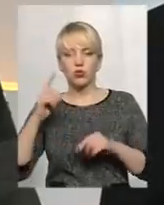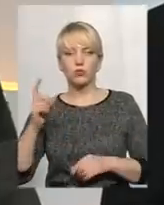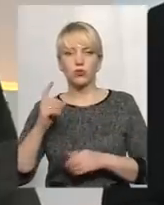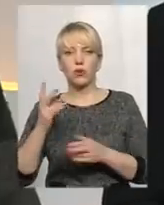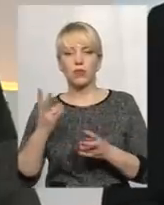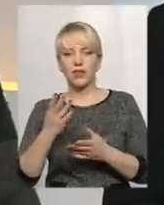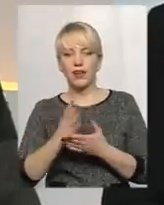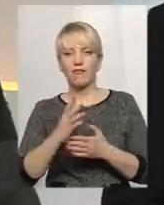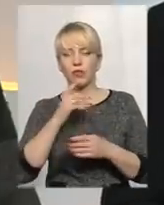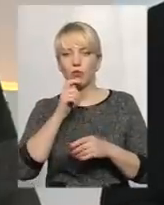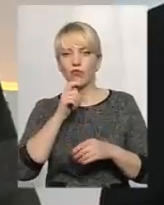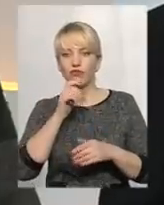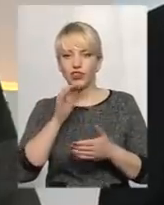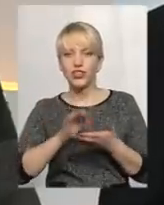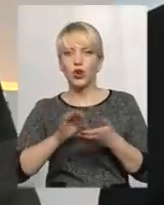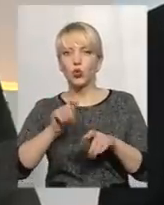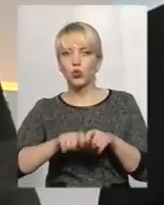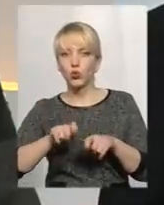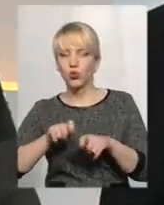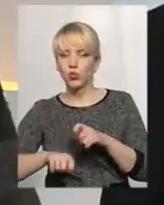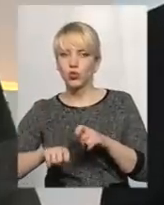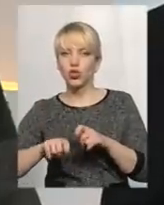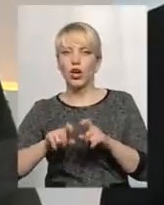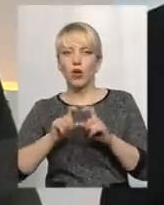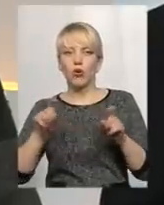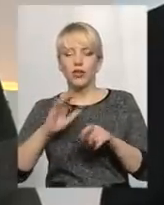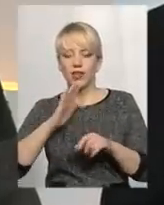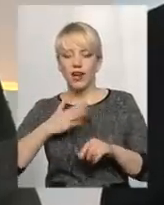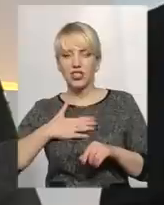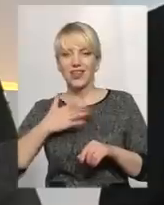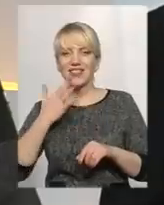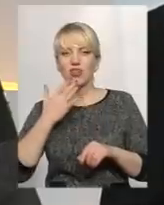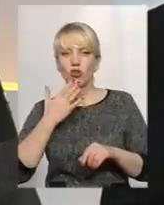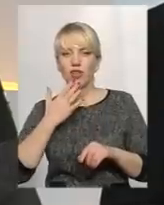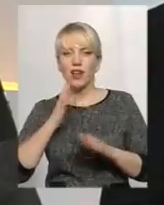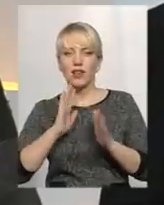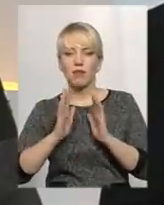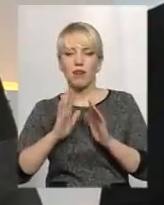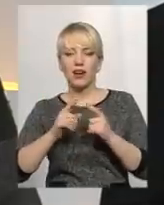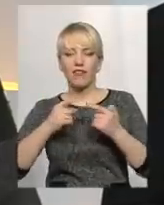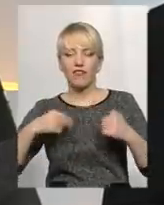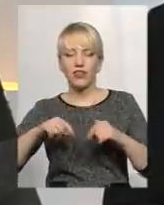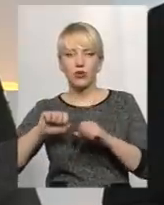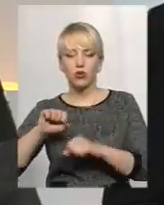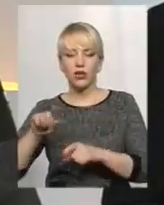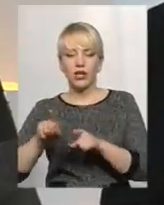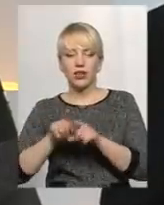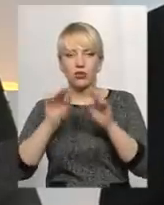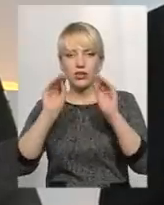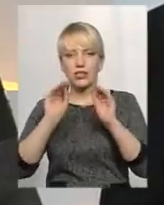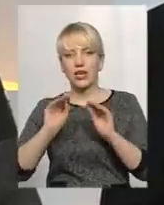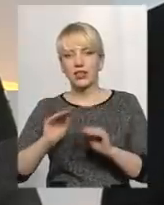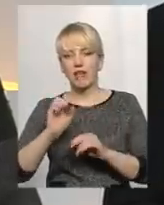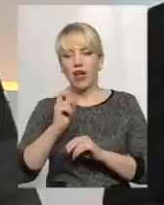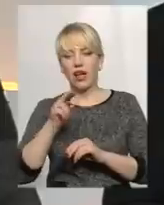відповідний контролюючий орган, наш НППР, відділ ДДО так само складав відповідні акти перевірок і